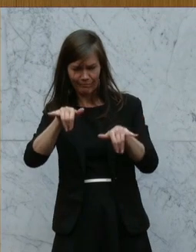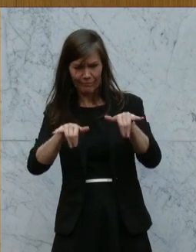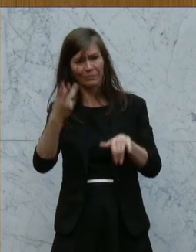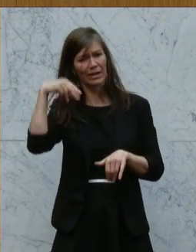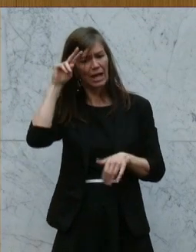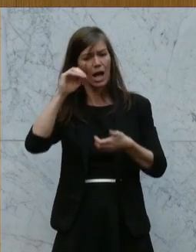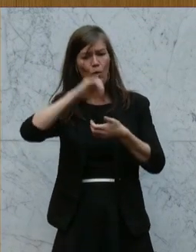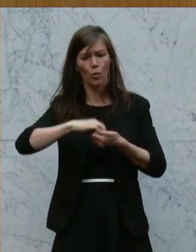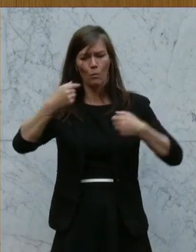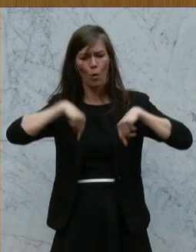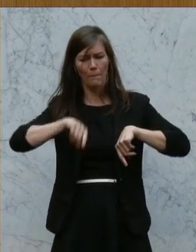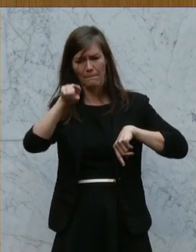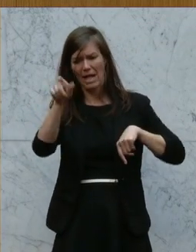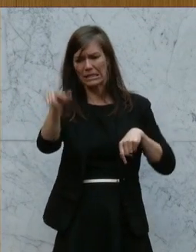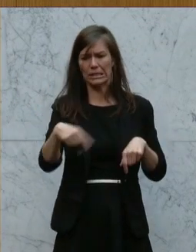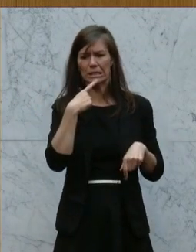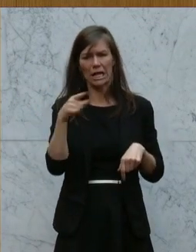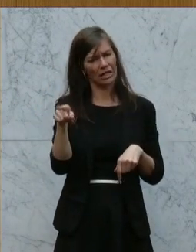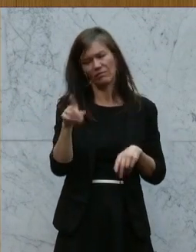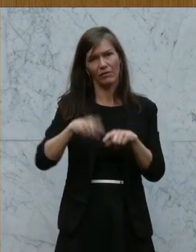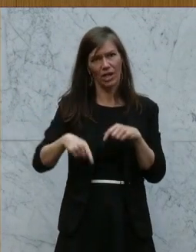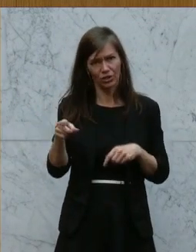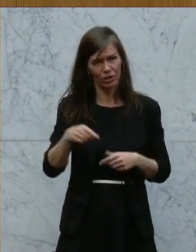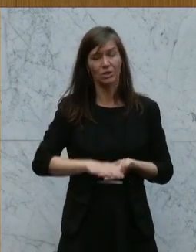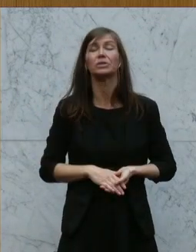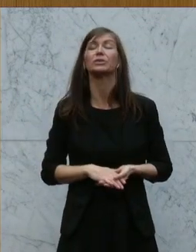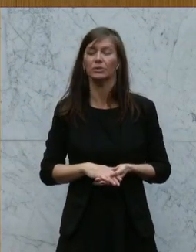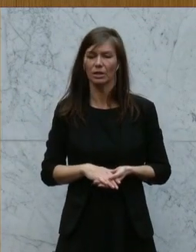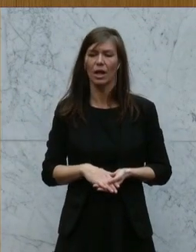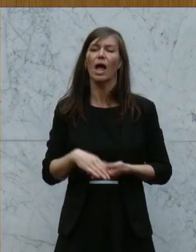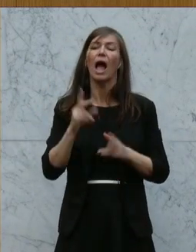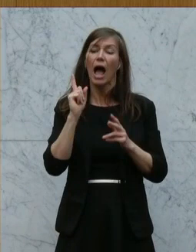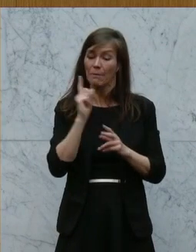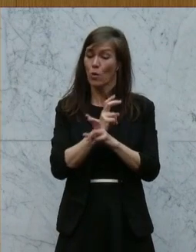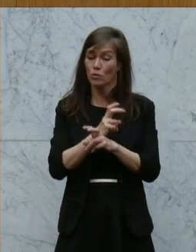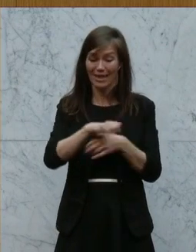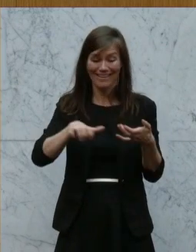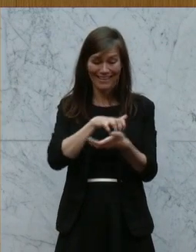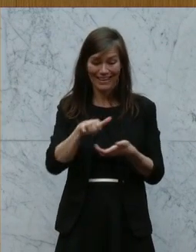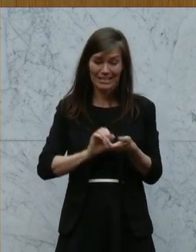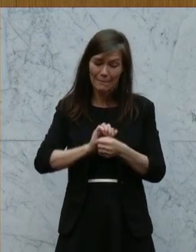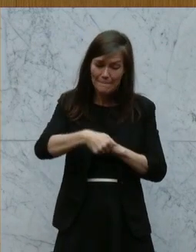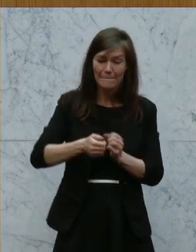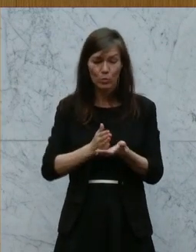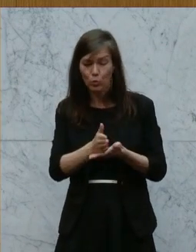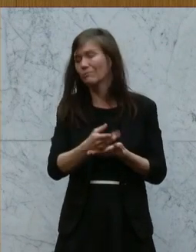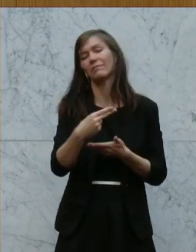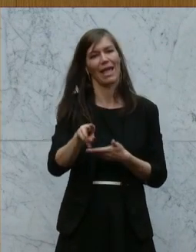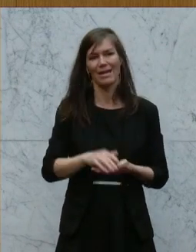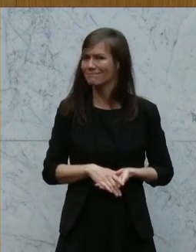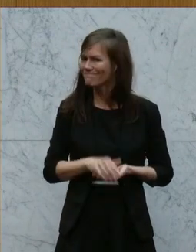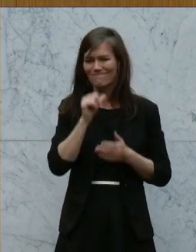der Herr Klubobmann hier sagt. Aber Österreich ist nicht gut durch die Krise gekommen, weshalb, Herr Bundeskanzler, es auch